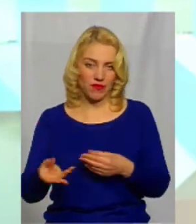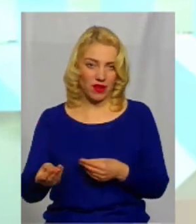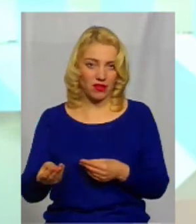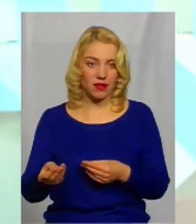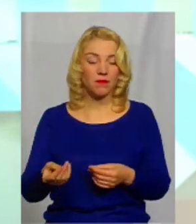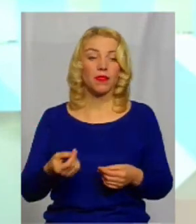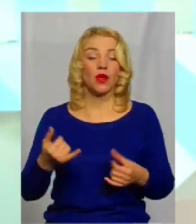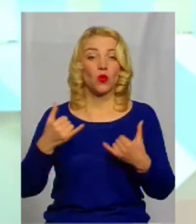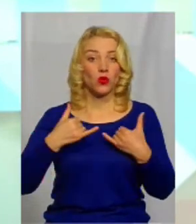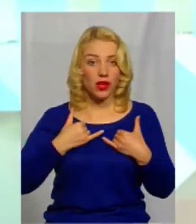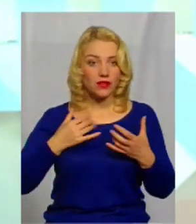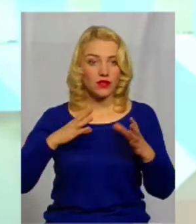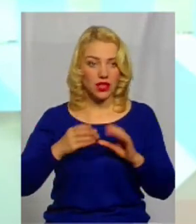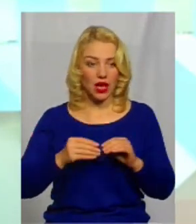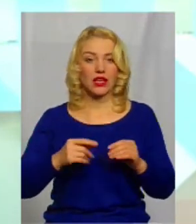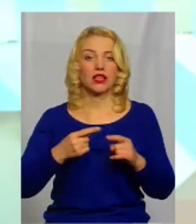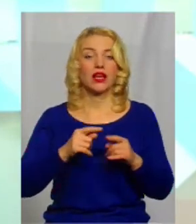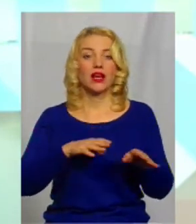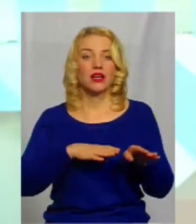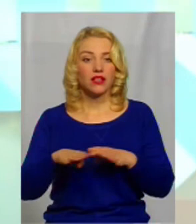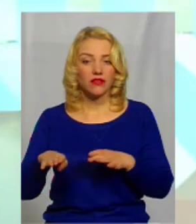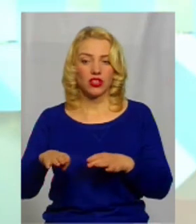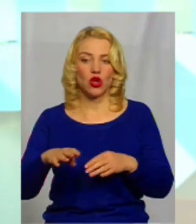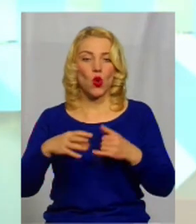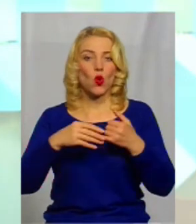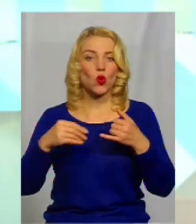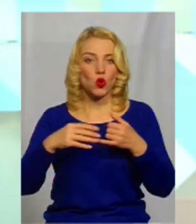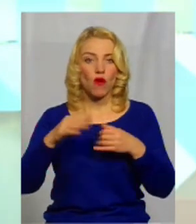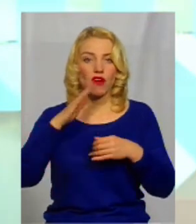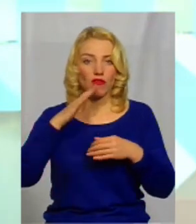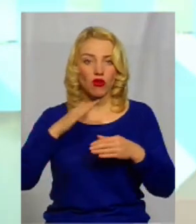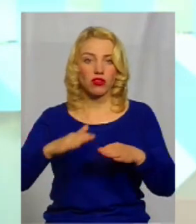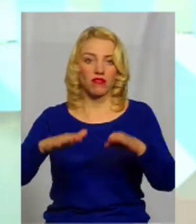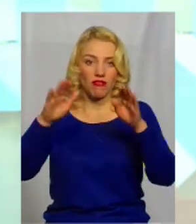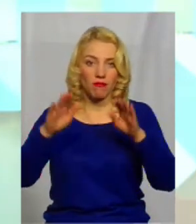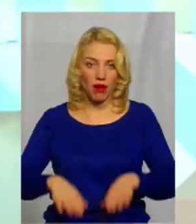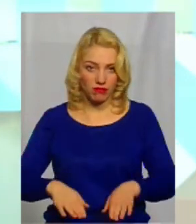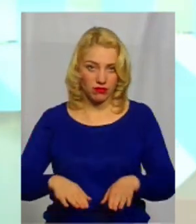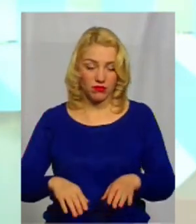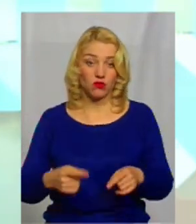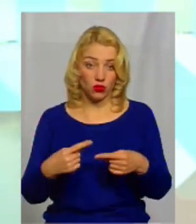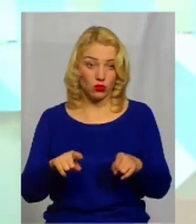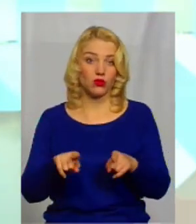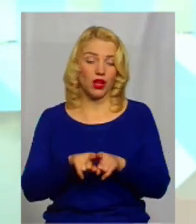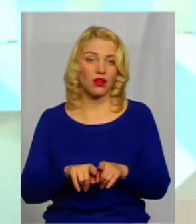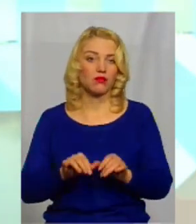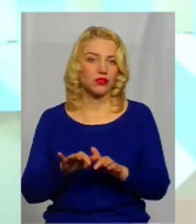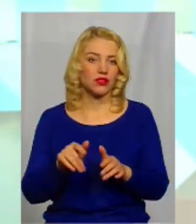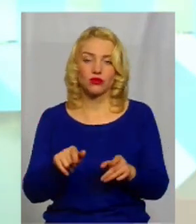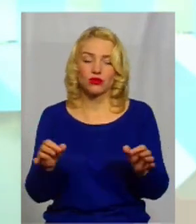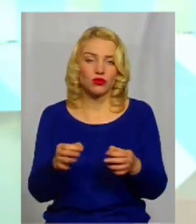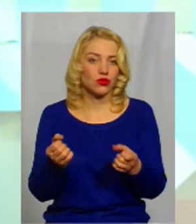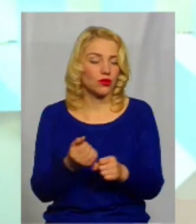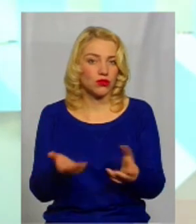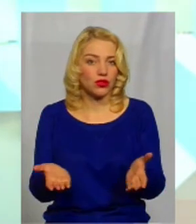нас загалом рівень грунтових вод впав. Тому і такий процес відбувається. Тут нічого не подієш.